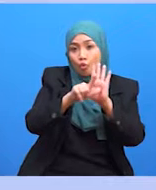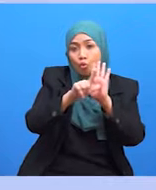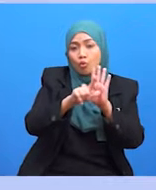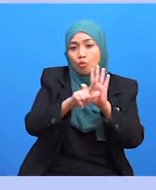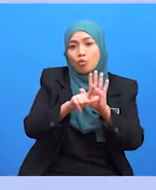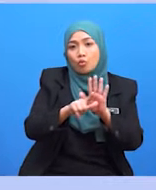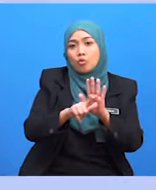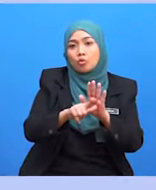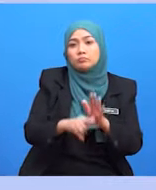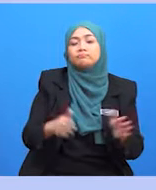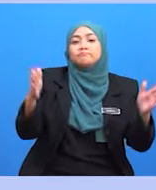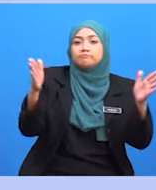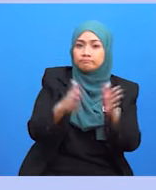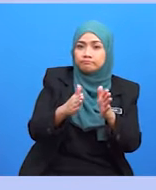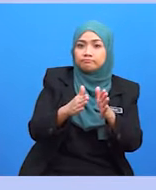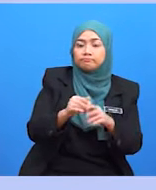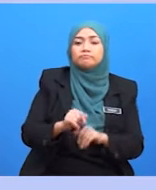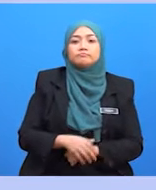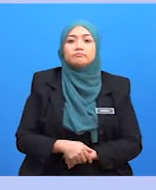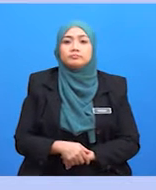sebagai ganti kepada teks.